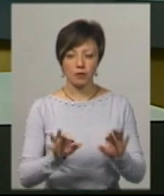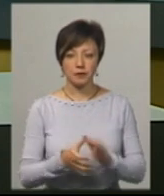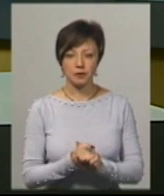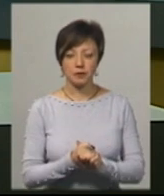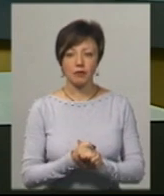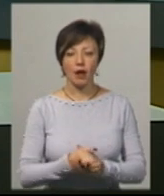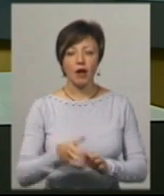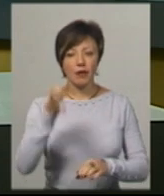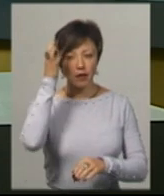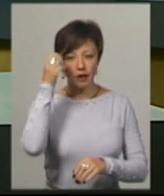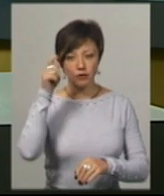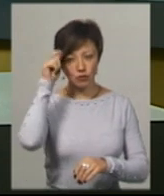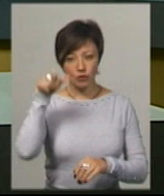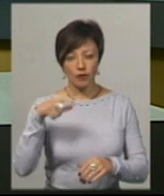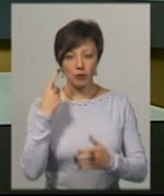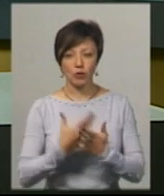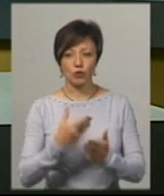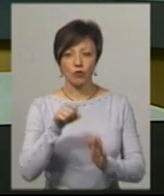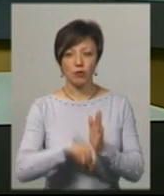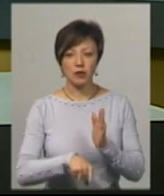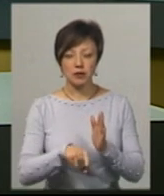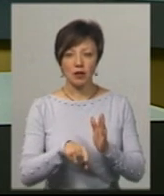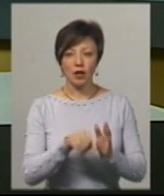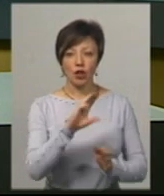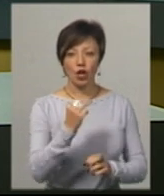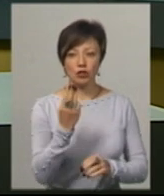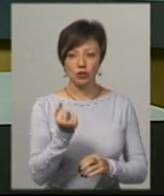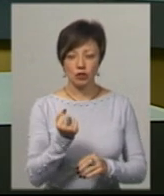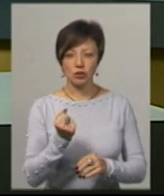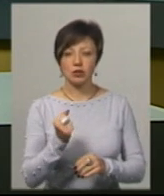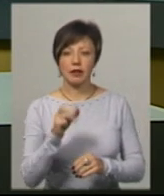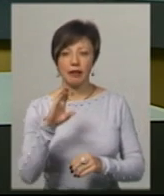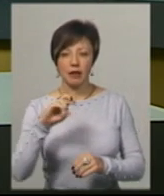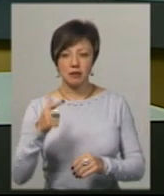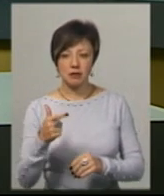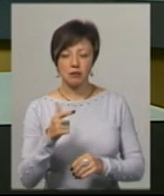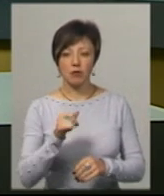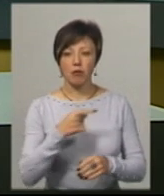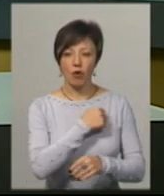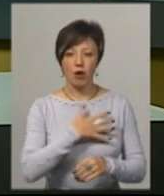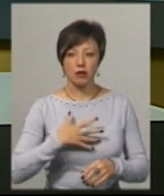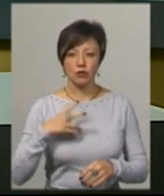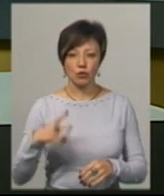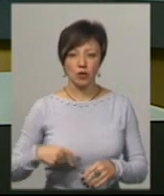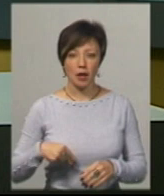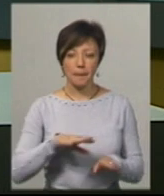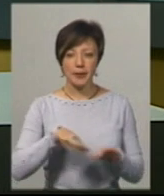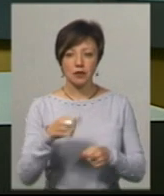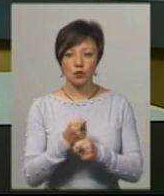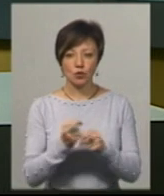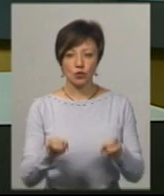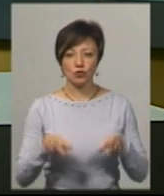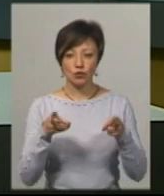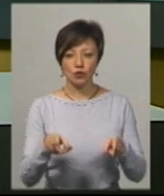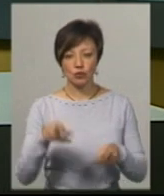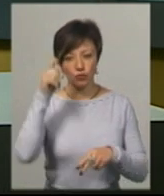Нагадаю, чоловіка підозрюють у вбивстві тесті і тещі та поранення доньки. За версією досудового слідства, після скоєння злочину